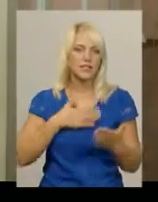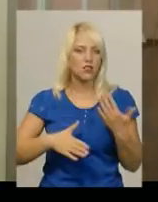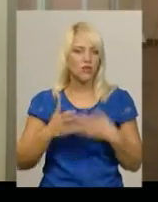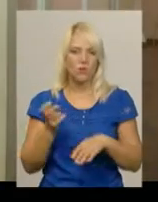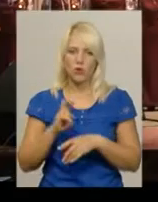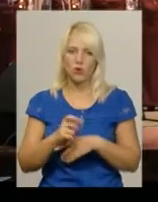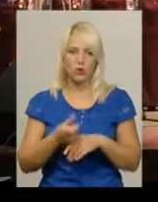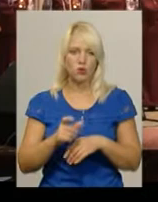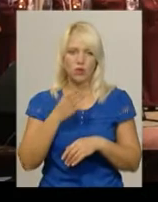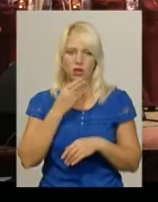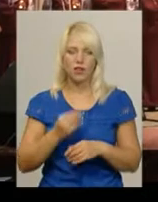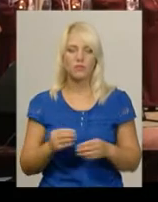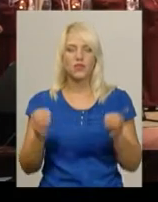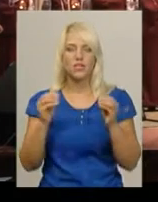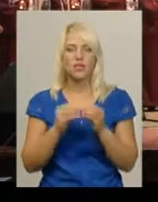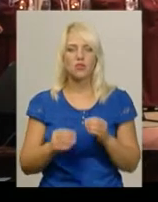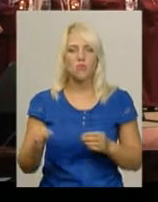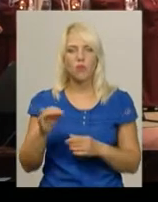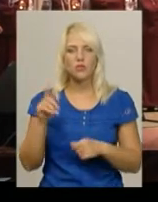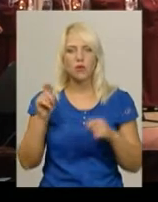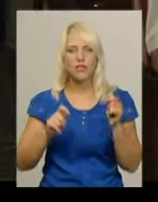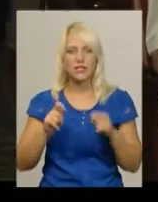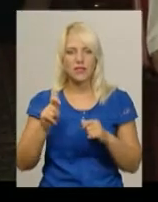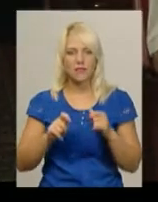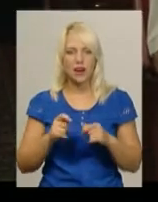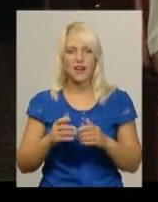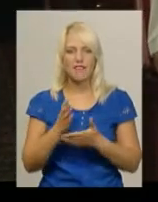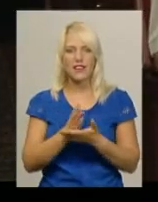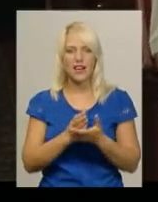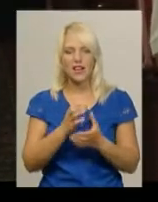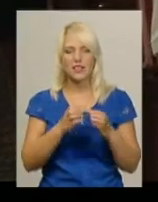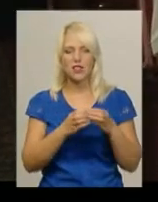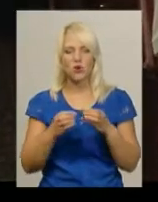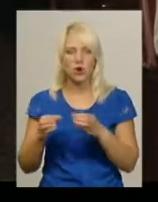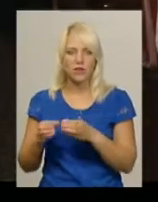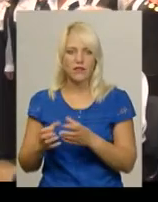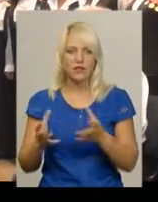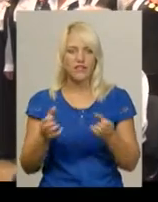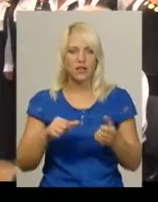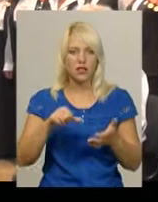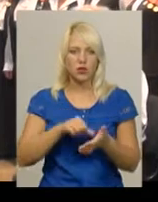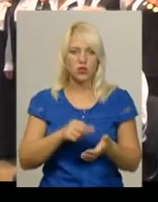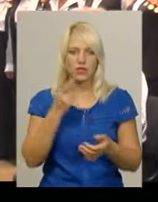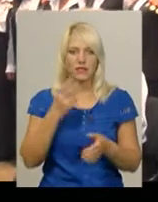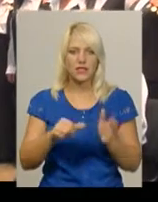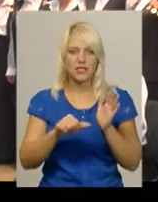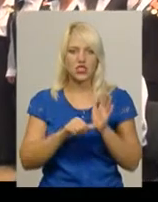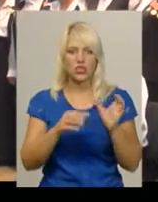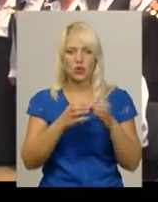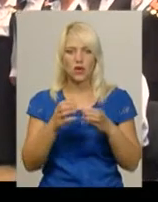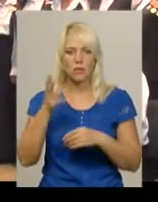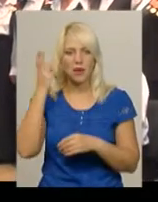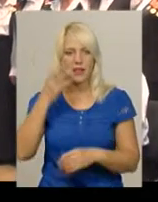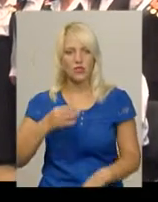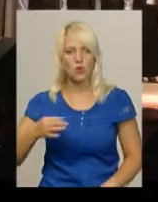дуже гарно». У 10-му обласному фестивалі ветеранських хорів «Тобі Україно пісений наш скарб» взяли участь 26 колективів з Хмельницької